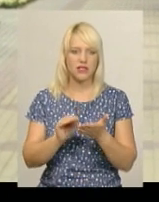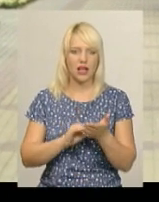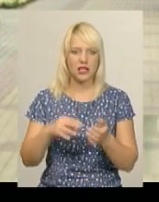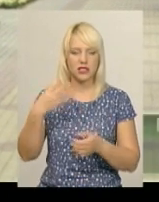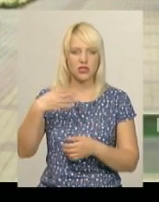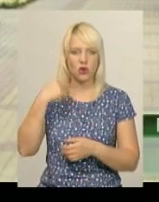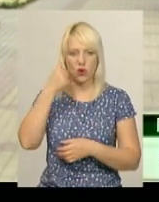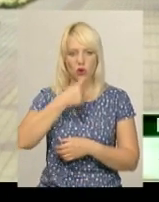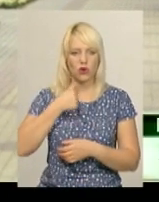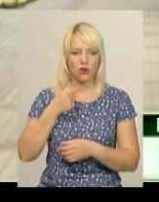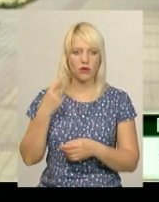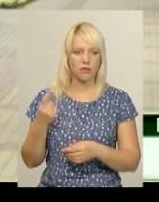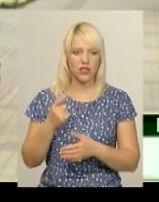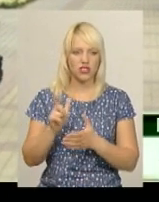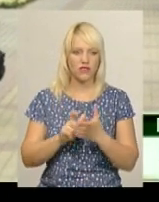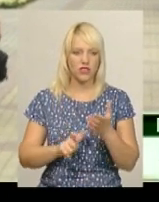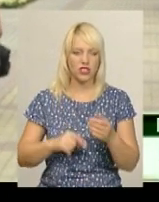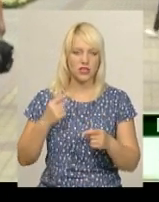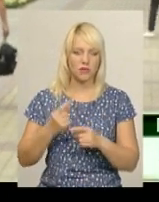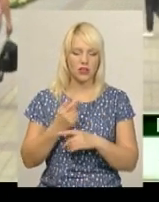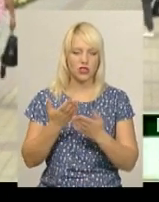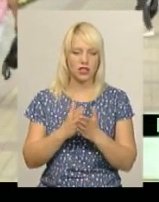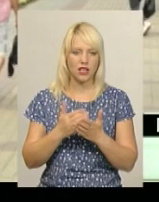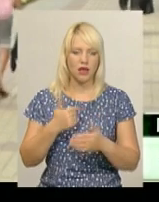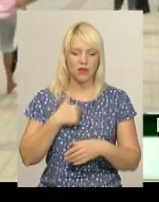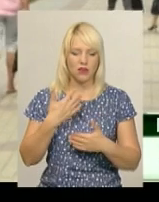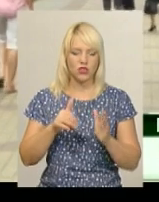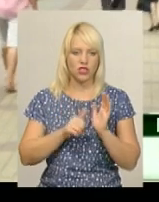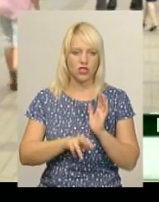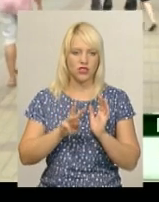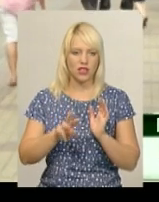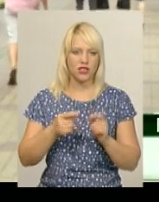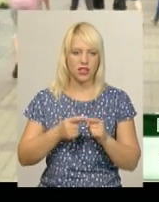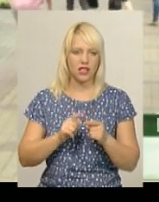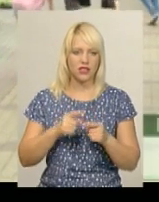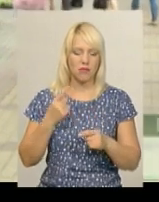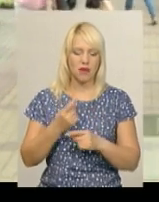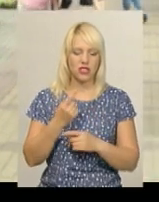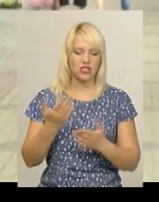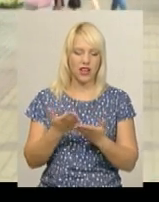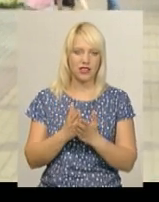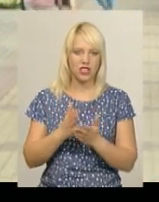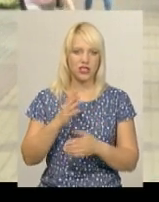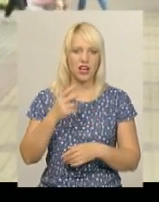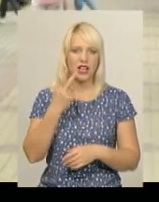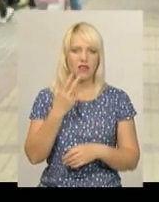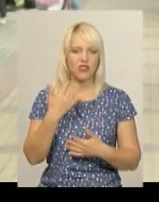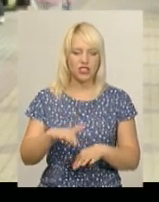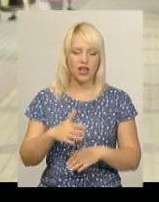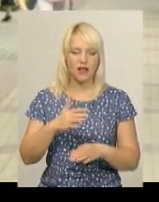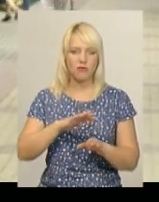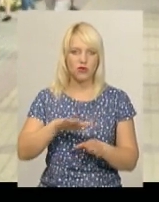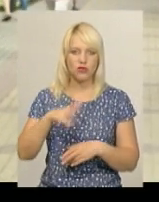Ну, перші вірші з першої книжки. Мені вже 63, перша книжка вийде на 27, коли мені було. А